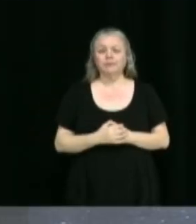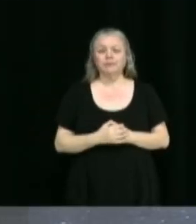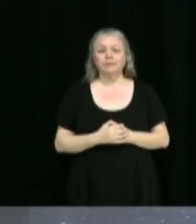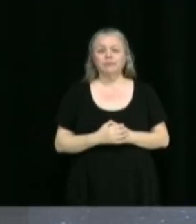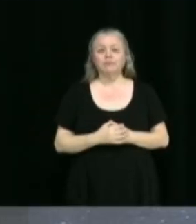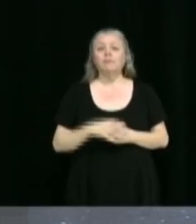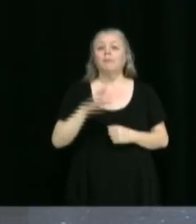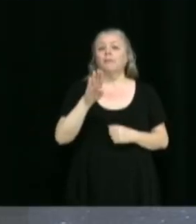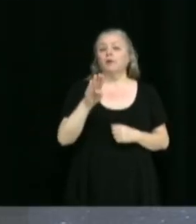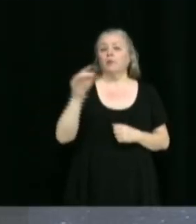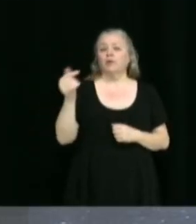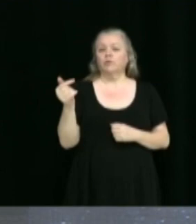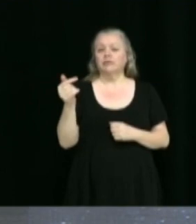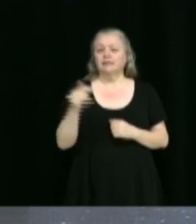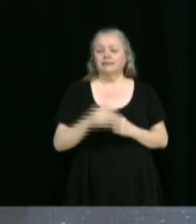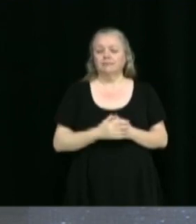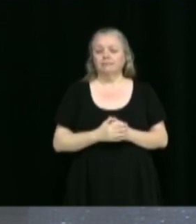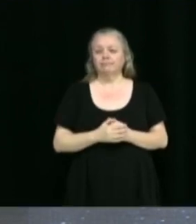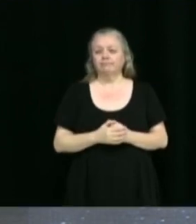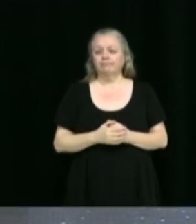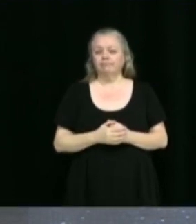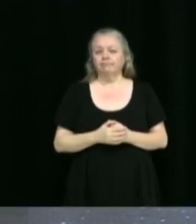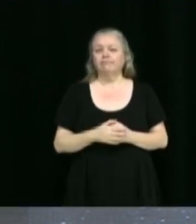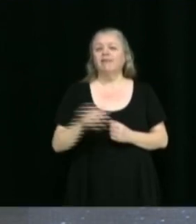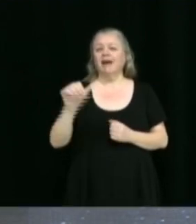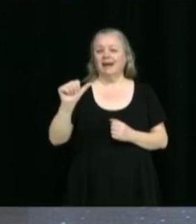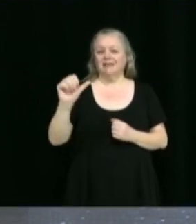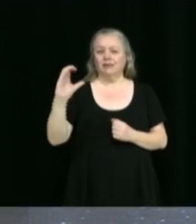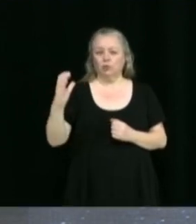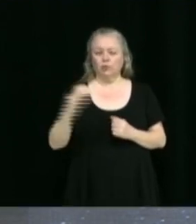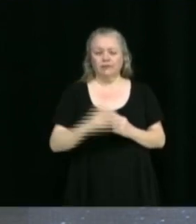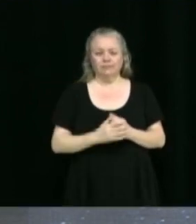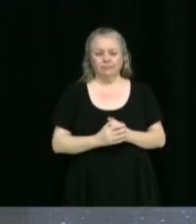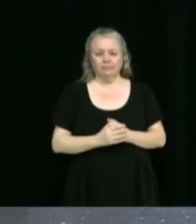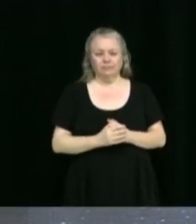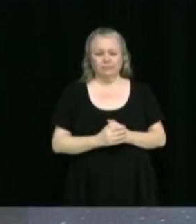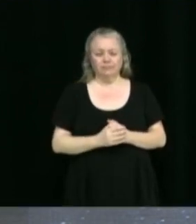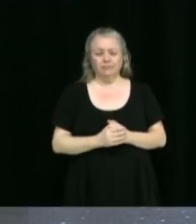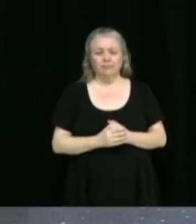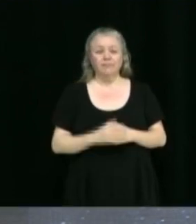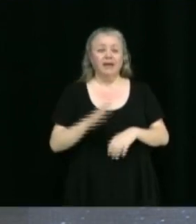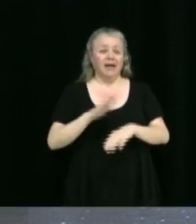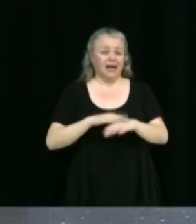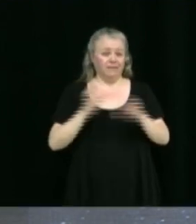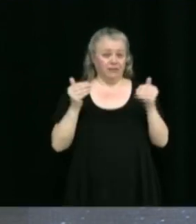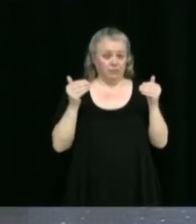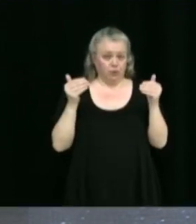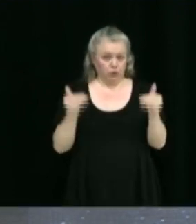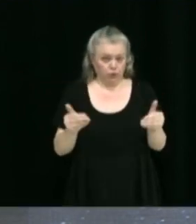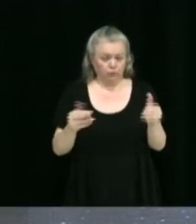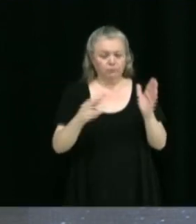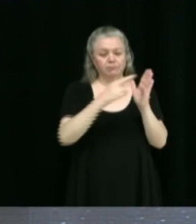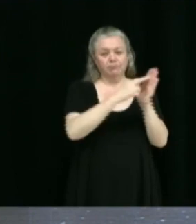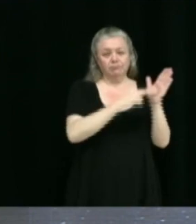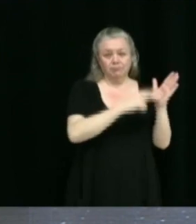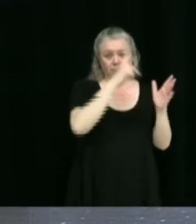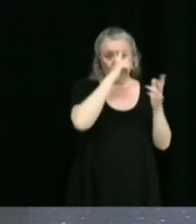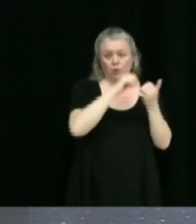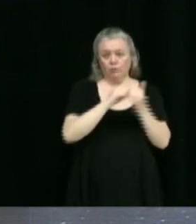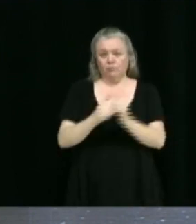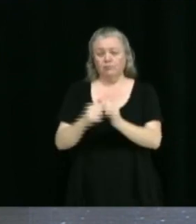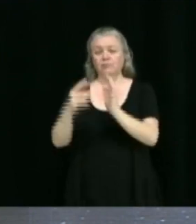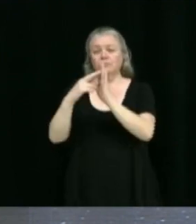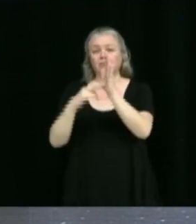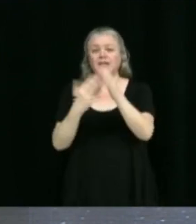Benoît Gauthier, Alexandre Côté. Avis de motion à être donné d'un règlement modifiant le règlement